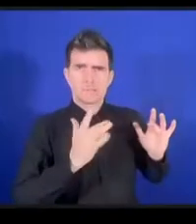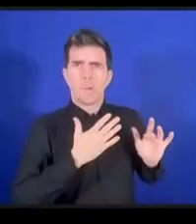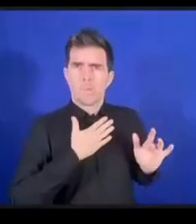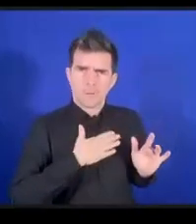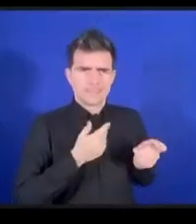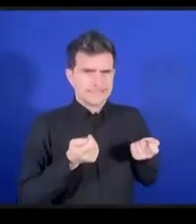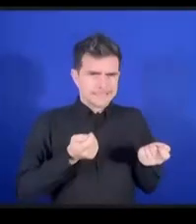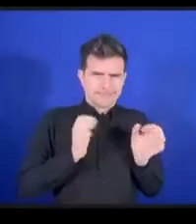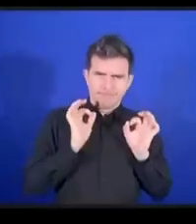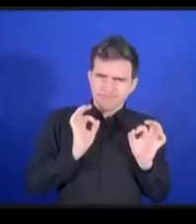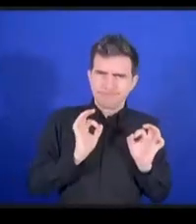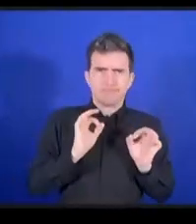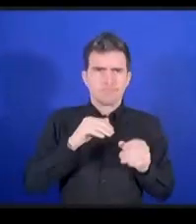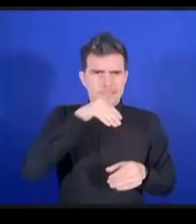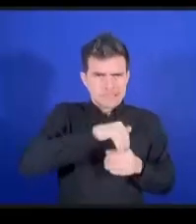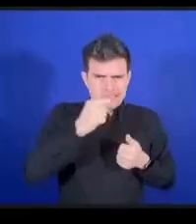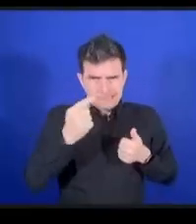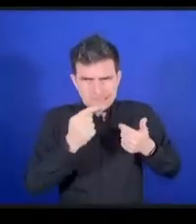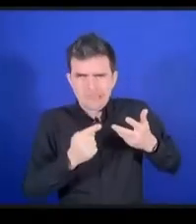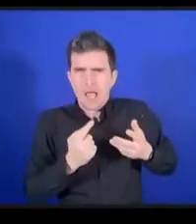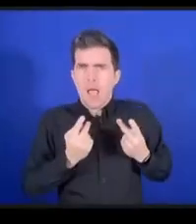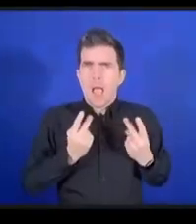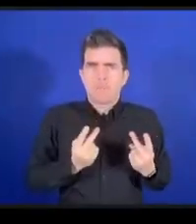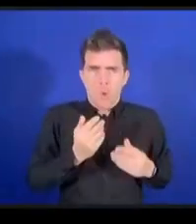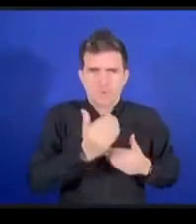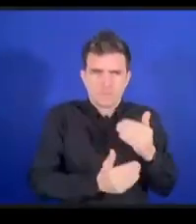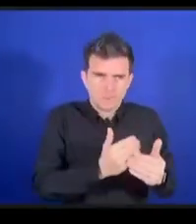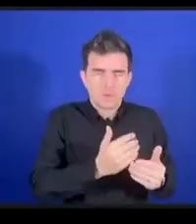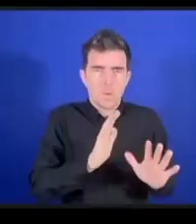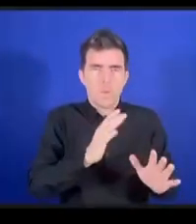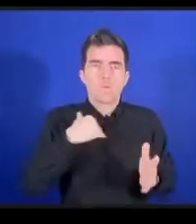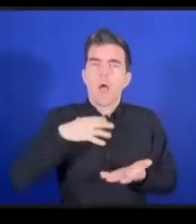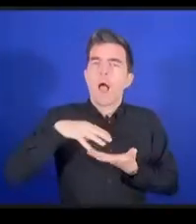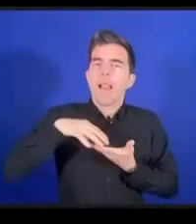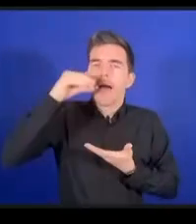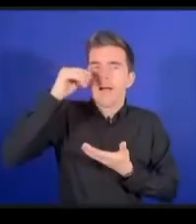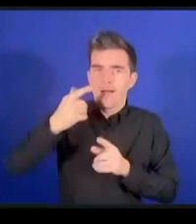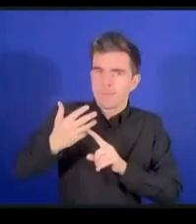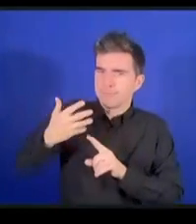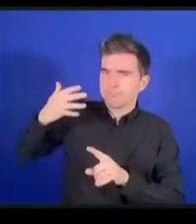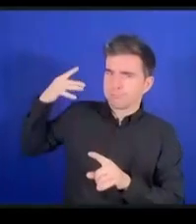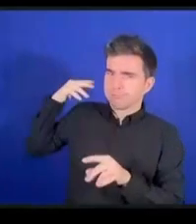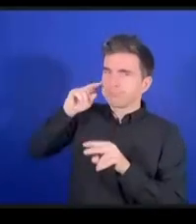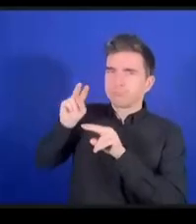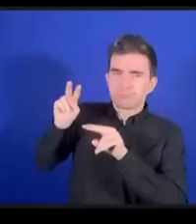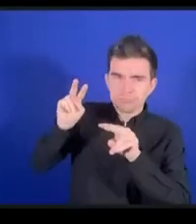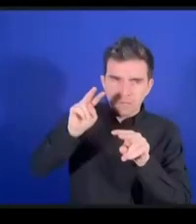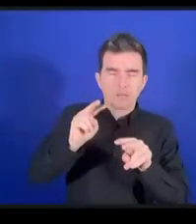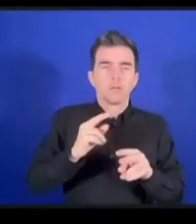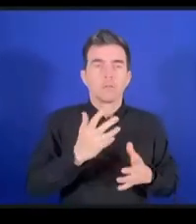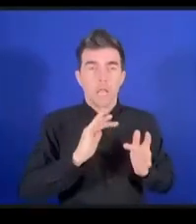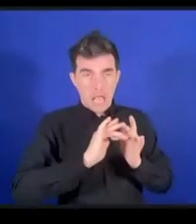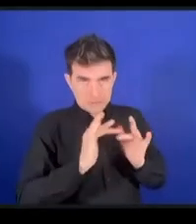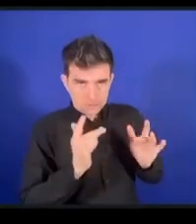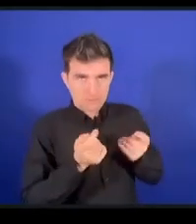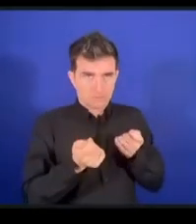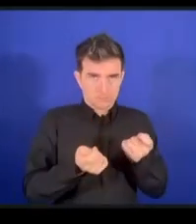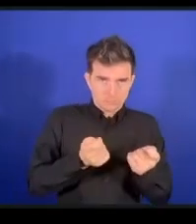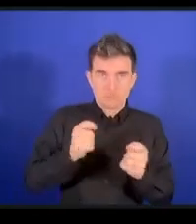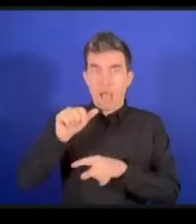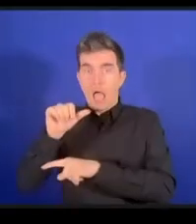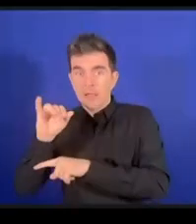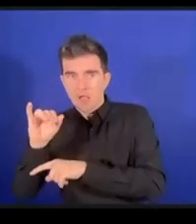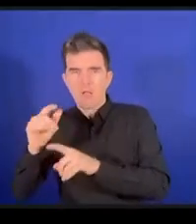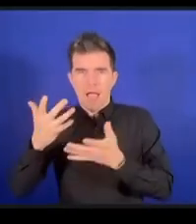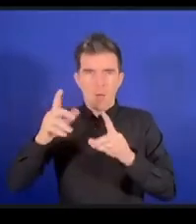ところでやってきたことを見てそしてそれぞれの分野にそれを差別化していくというかきちっと当てはめていくということが大事だ